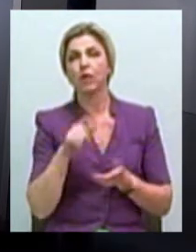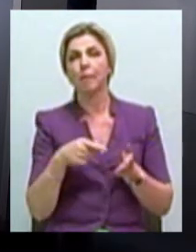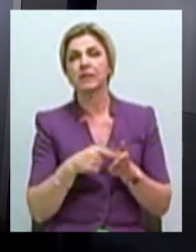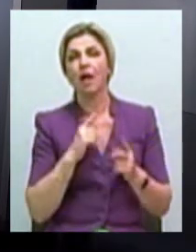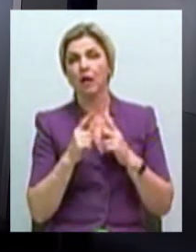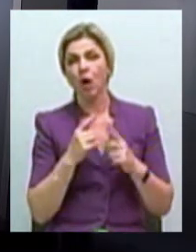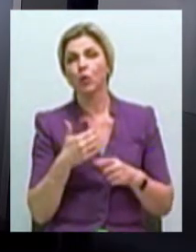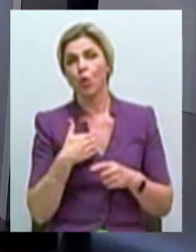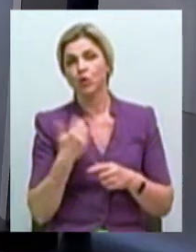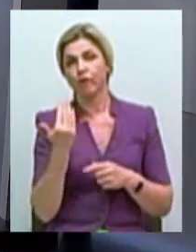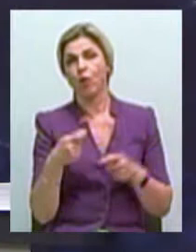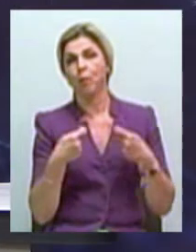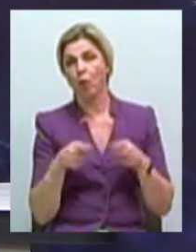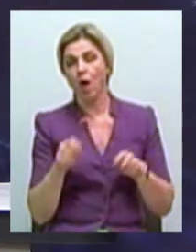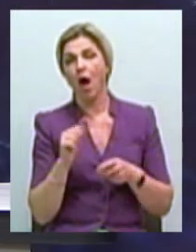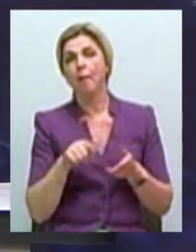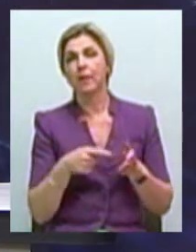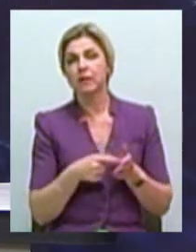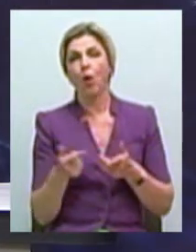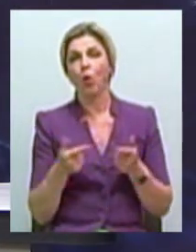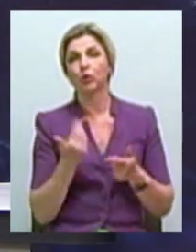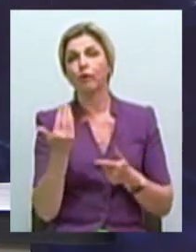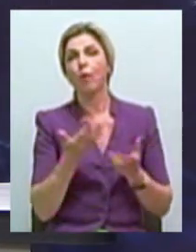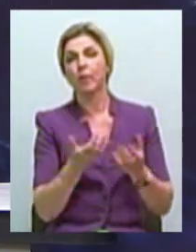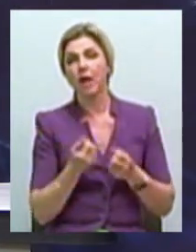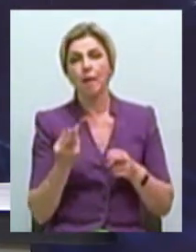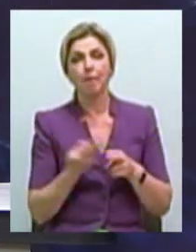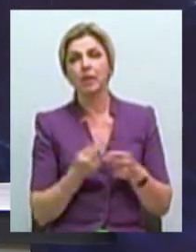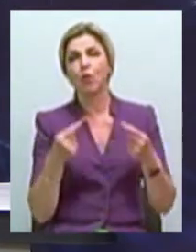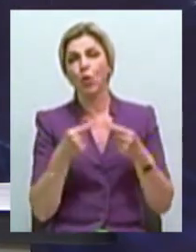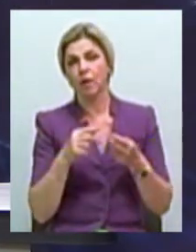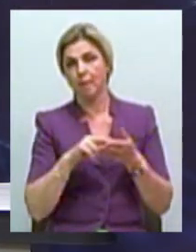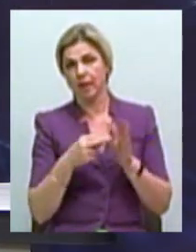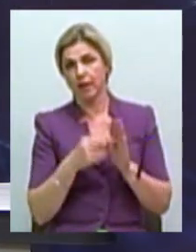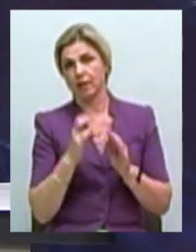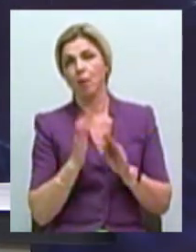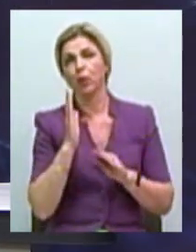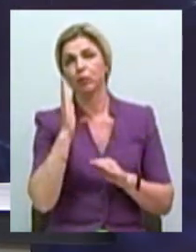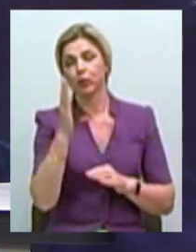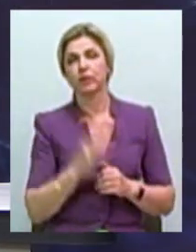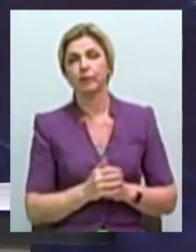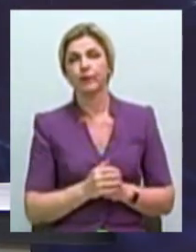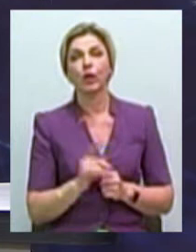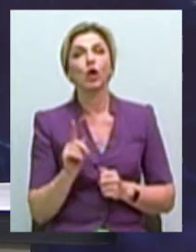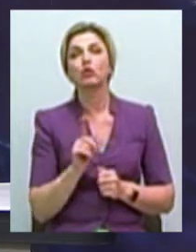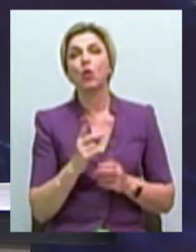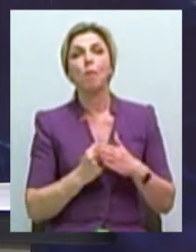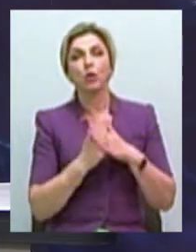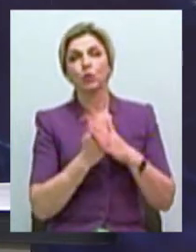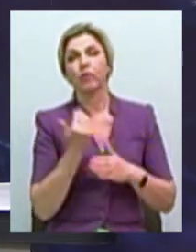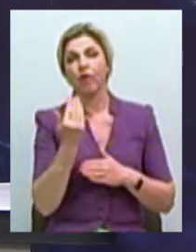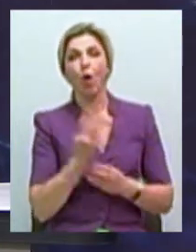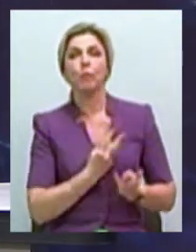його продажу, а міська готова його прийняти без конкретних планів на майбутнє. На чому базується ваш